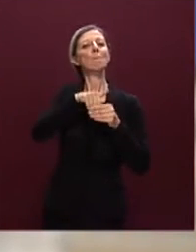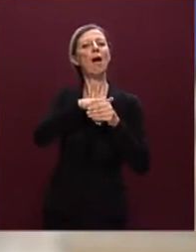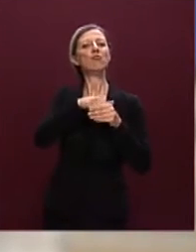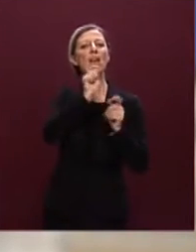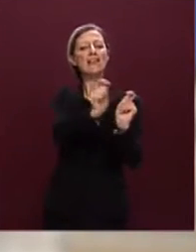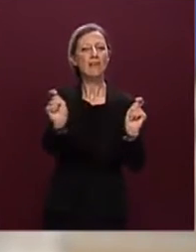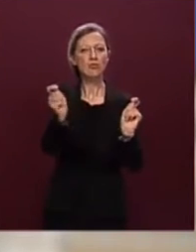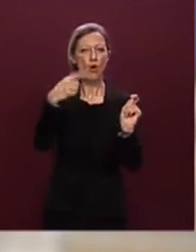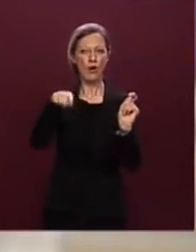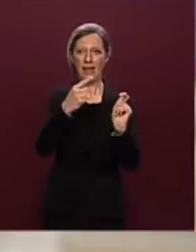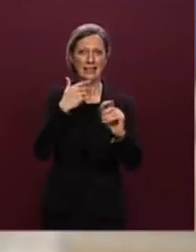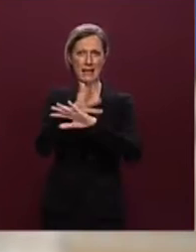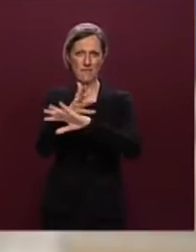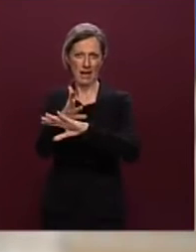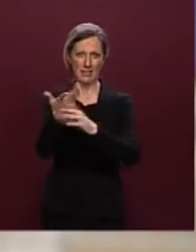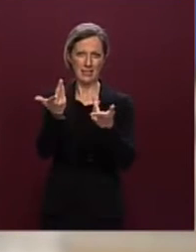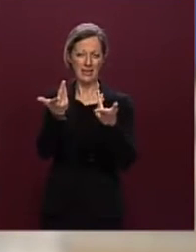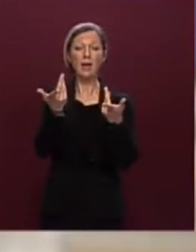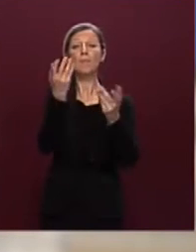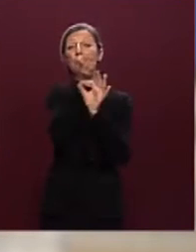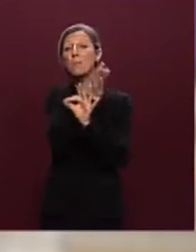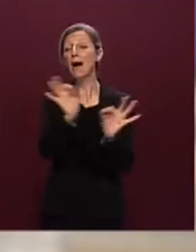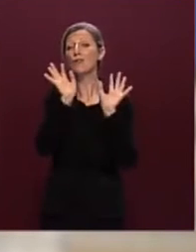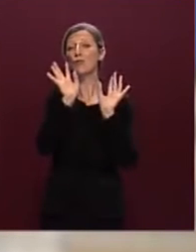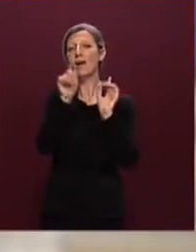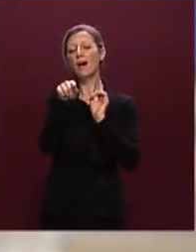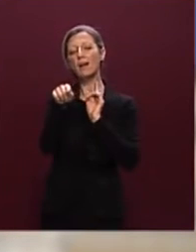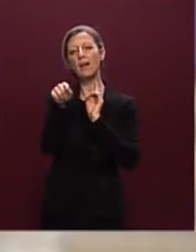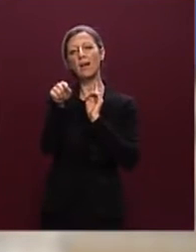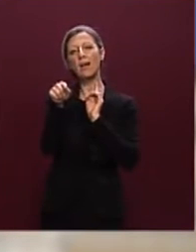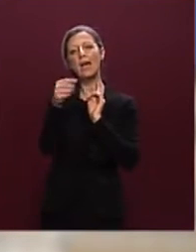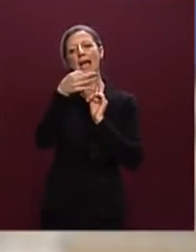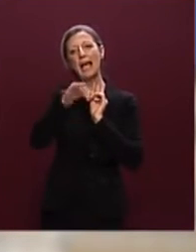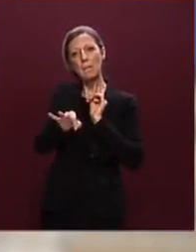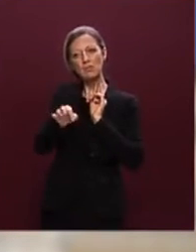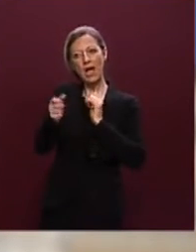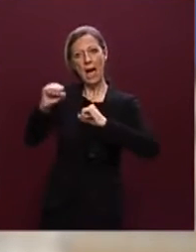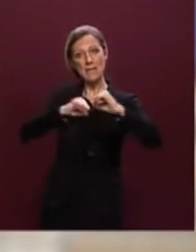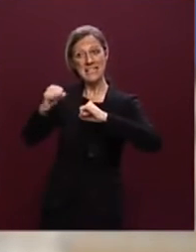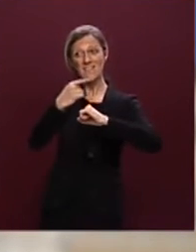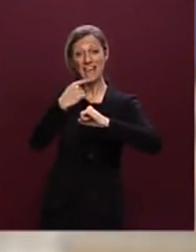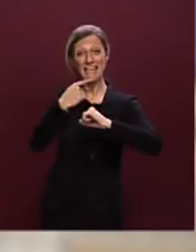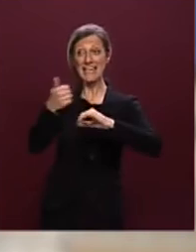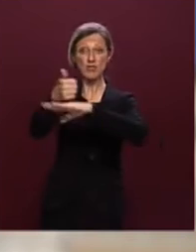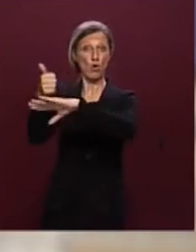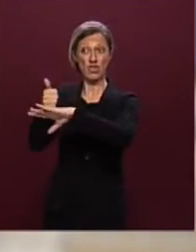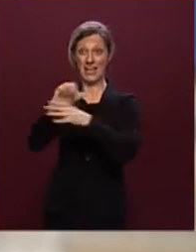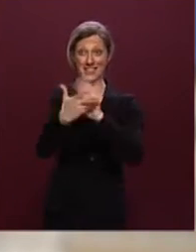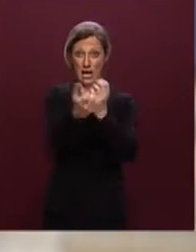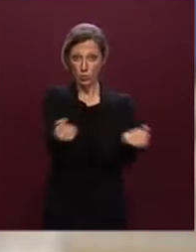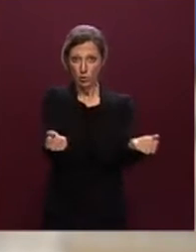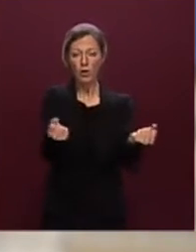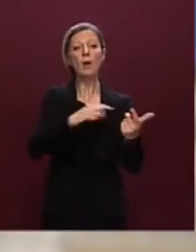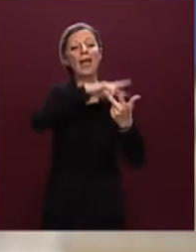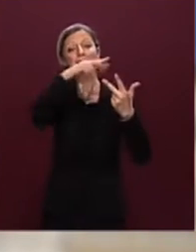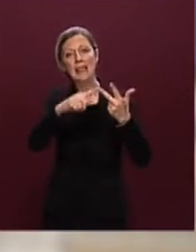stessi interventi, in modo particolare collegata alla capacità amministrativa dei soggetti attuatori, e una terza questione che è